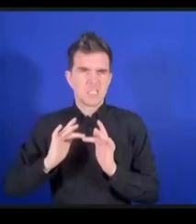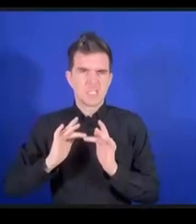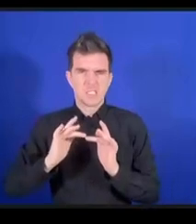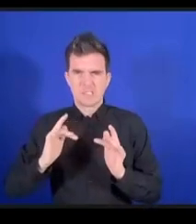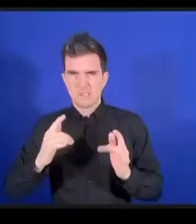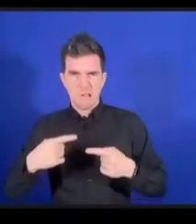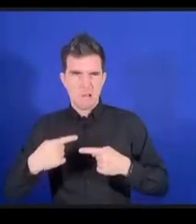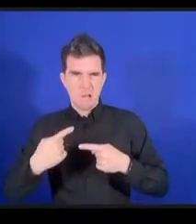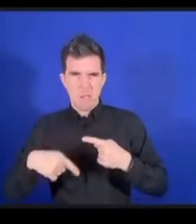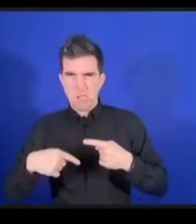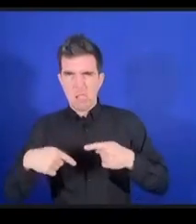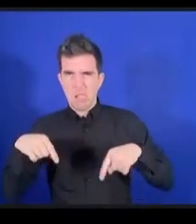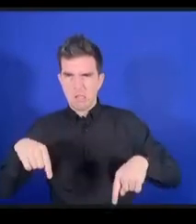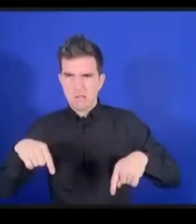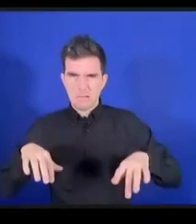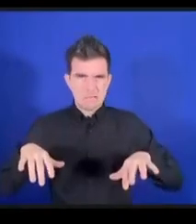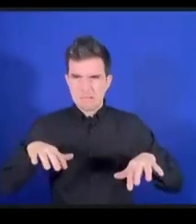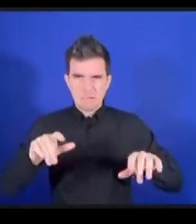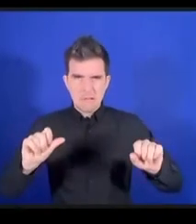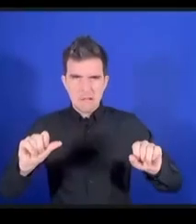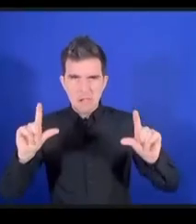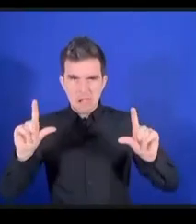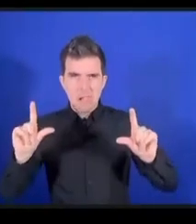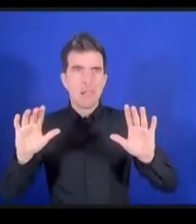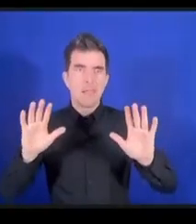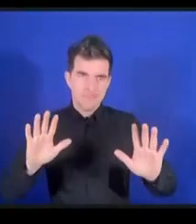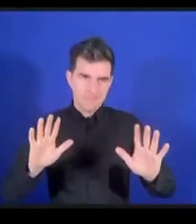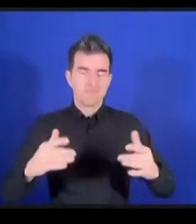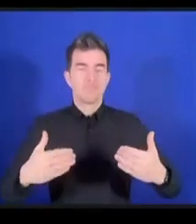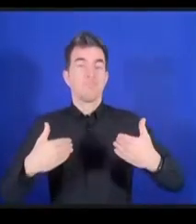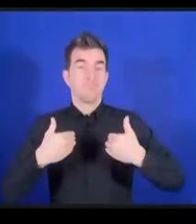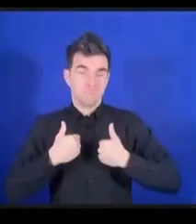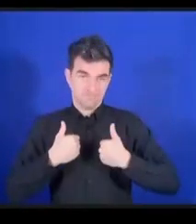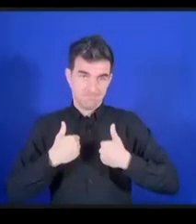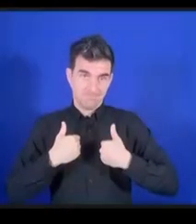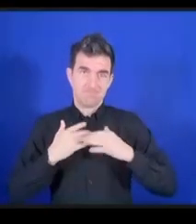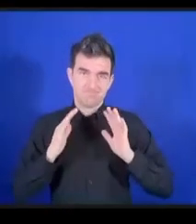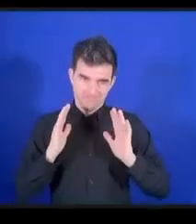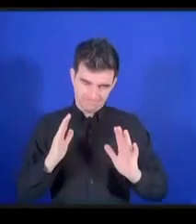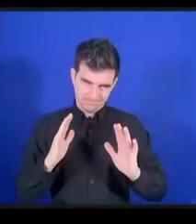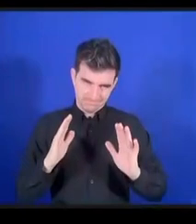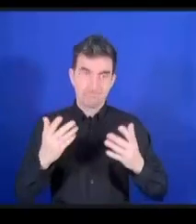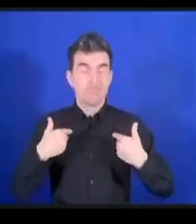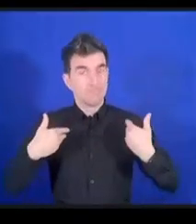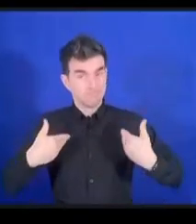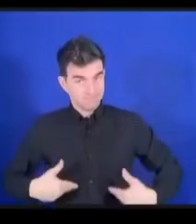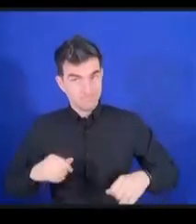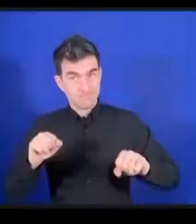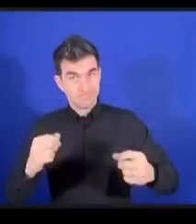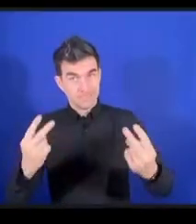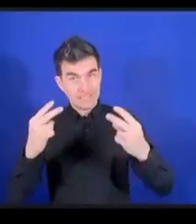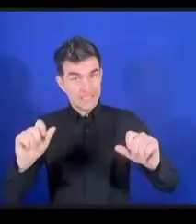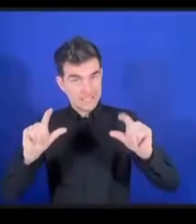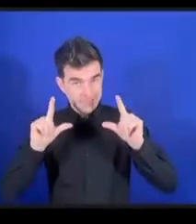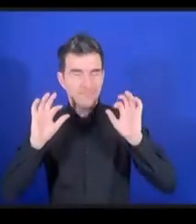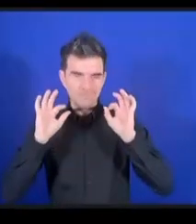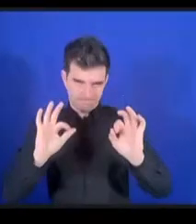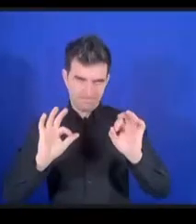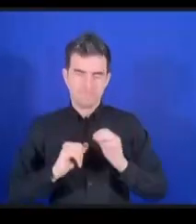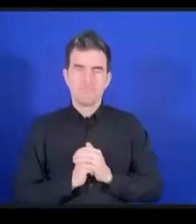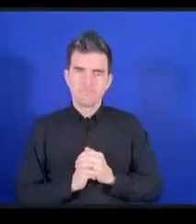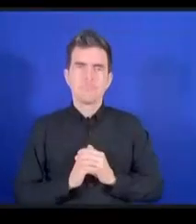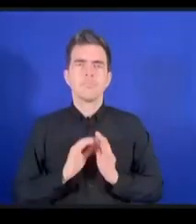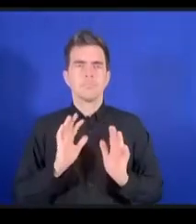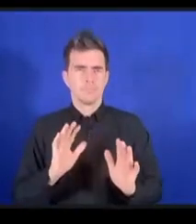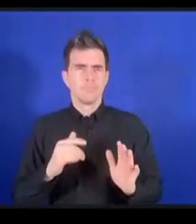ordinateur n'a aucun honneur, vraiment, il me cause des ennuis. Alors, je vais essayer de répondre à votre question. Je crois que c'est un